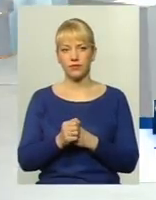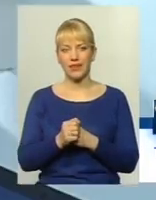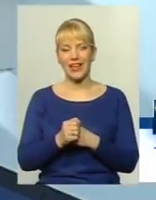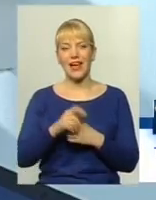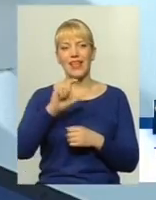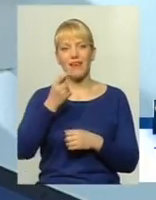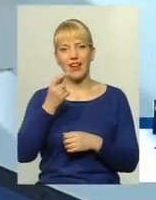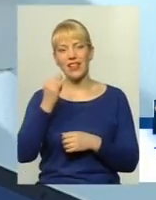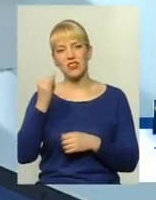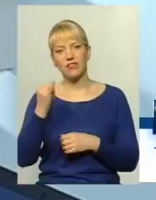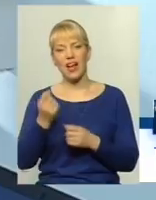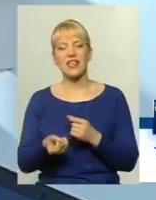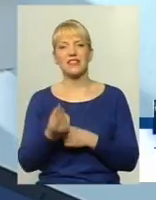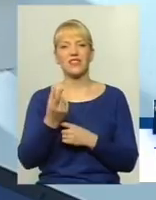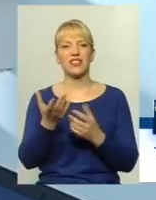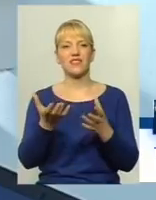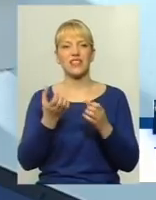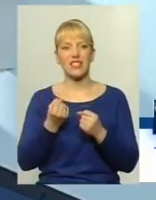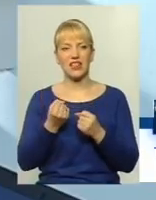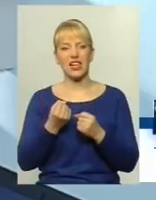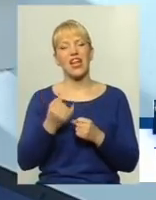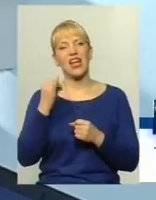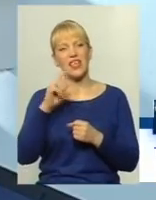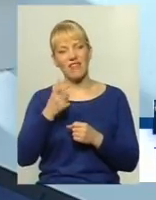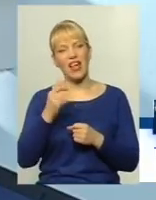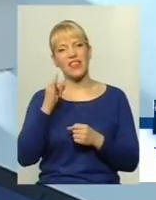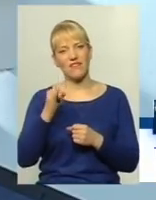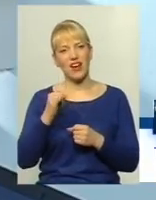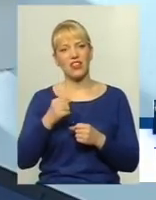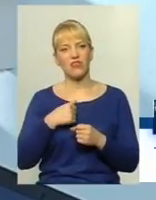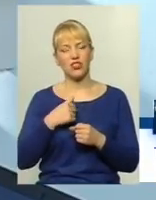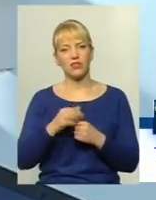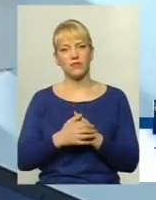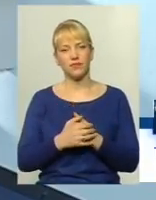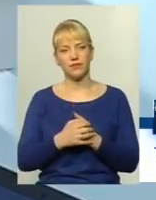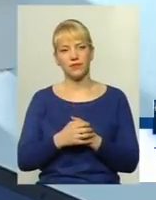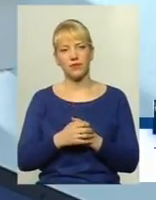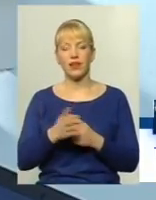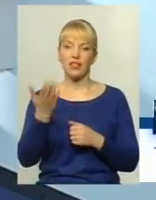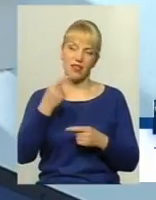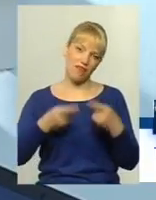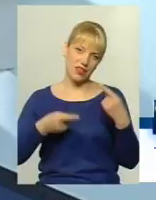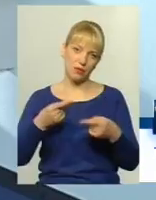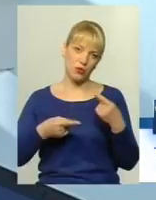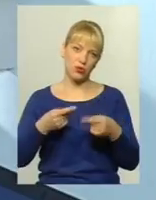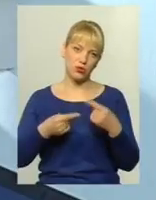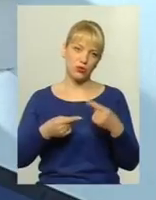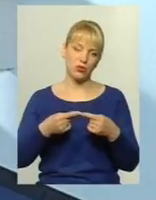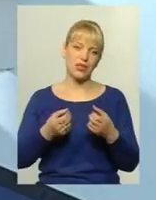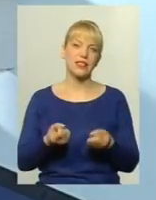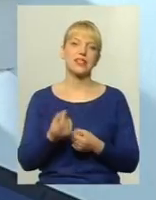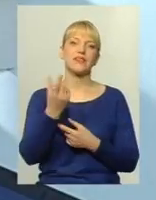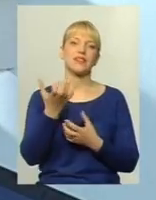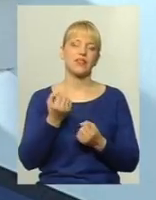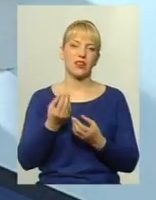звідки взяти кошти? Єван Іванович, от ви говорите, давайте подискутуємо. Давайте подискутуємо, звідки взяти кошти?